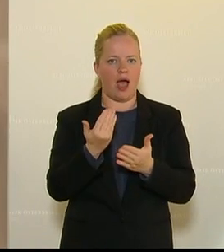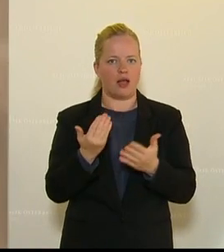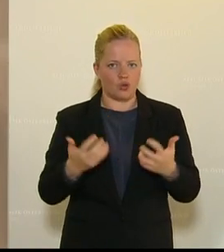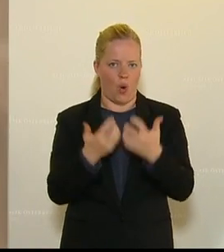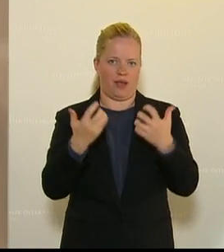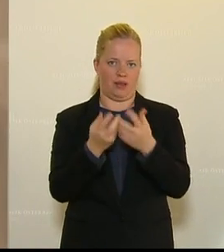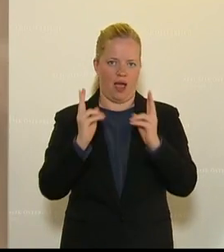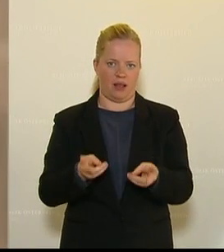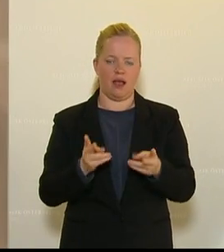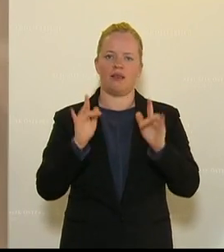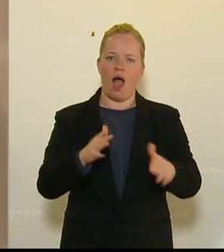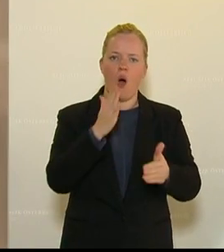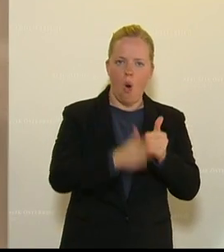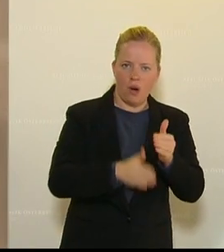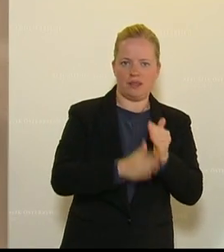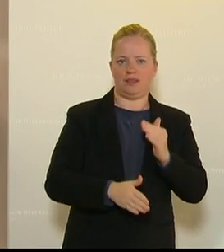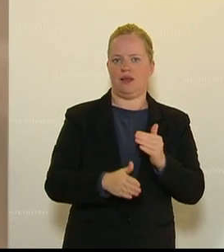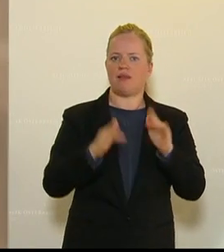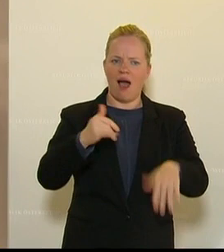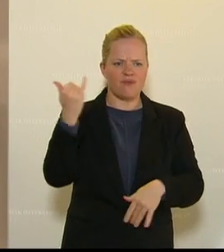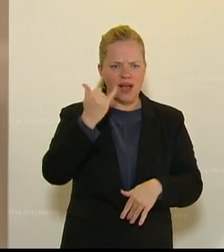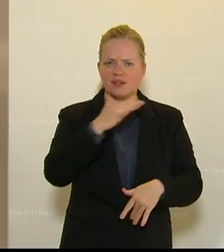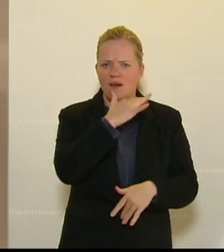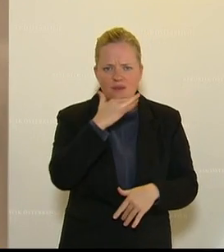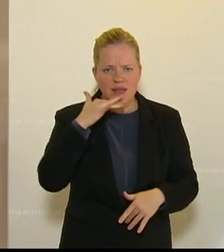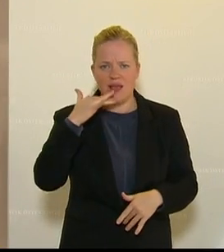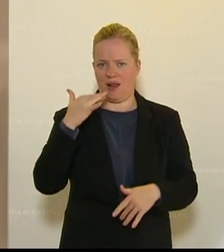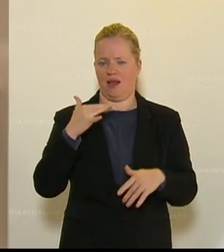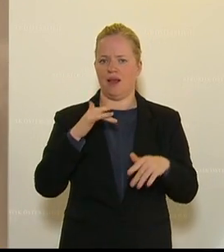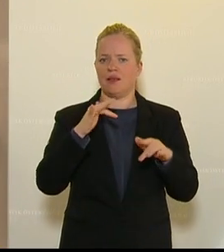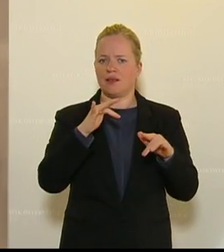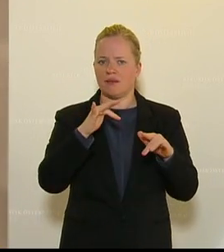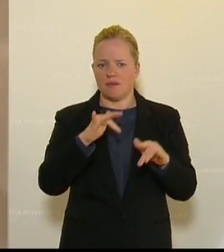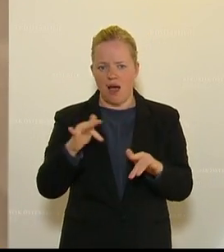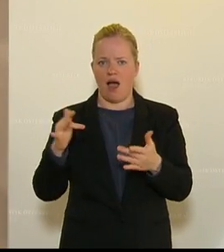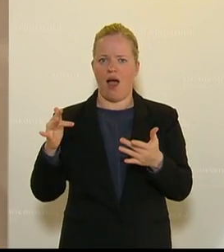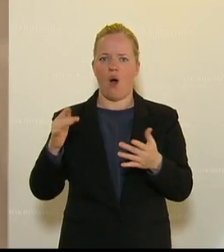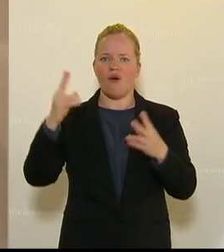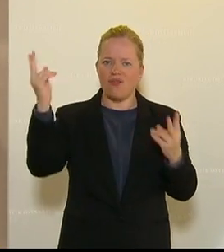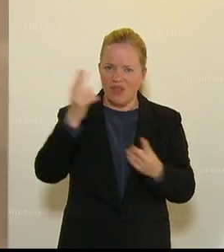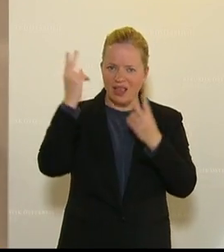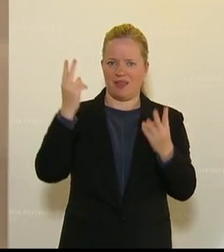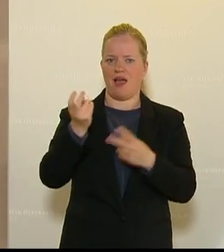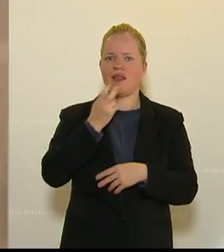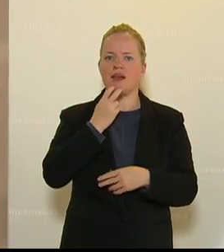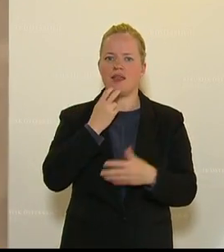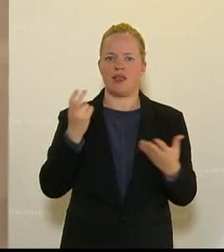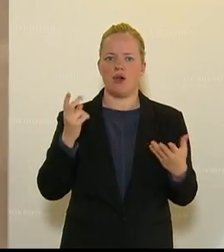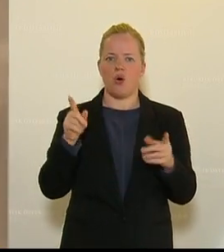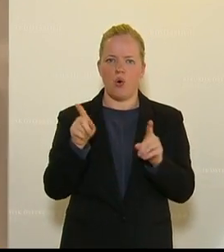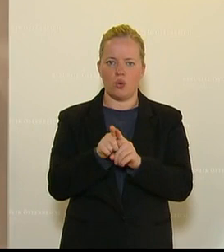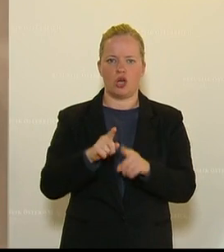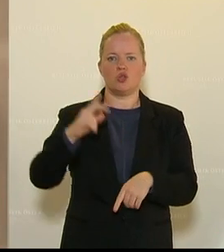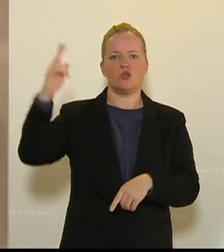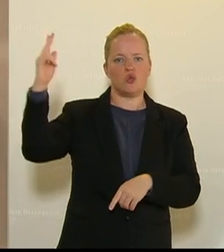haben Holz, wir haben Wasserreichtum. Wir haben aber gute Voraussetzungen für die Windenergie und für die